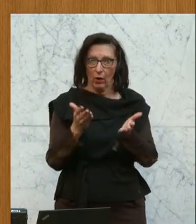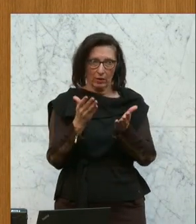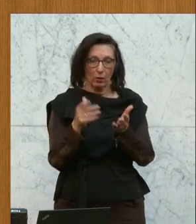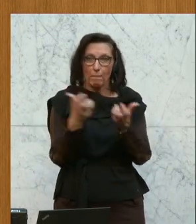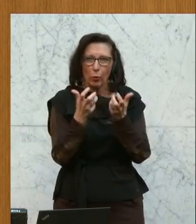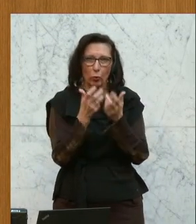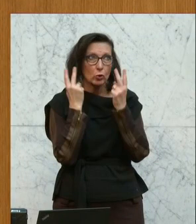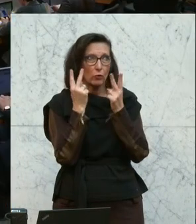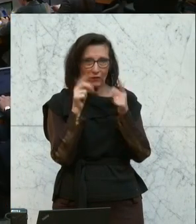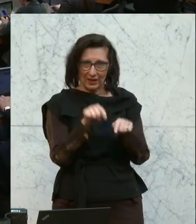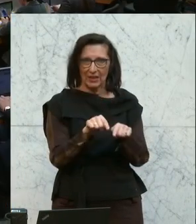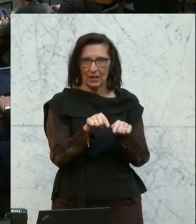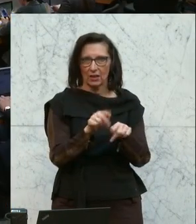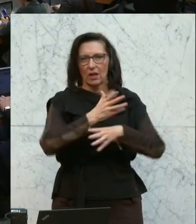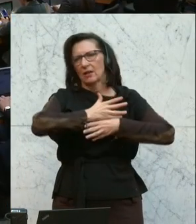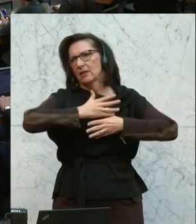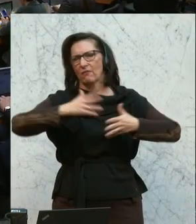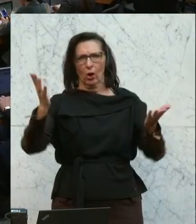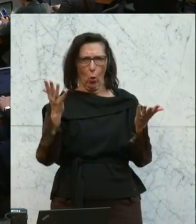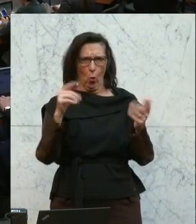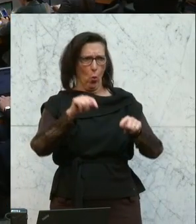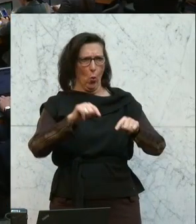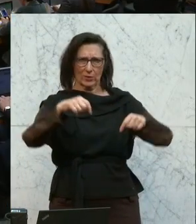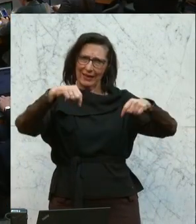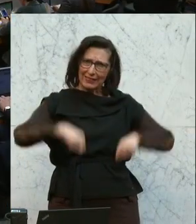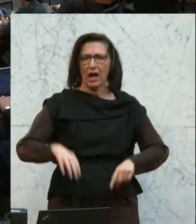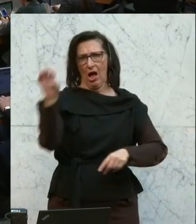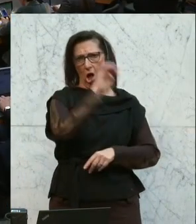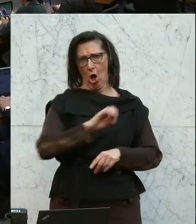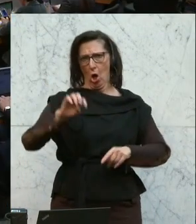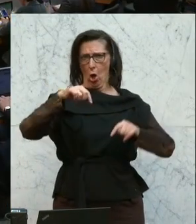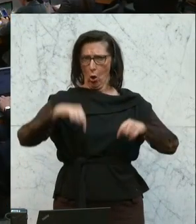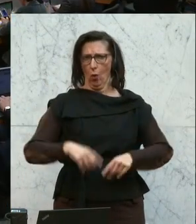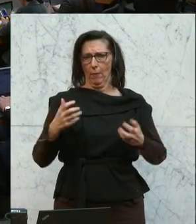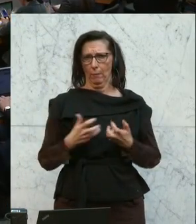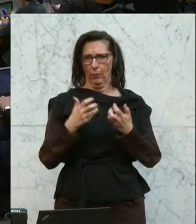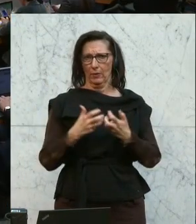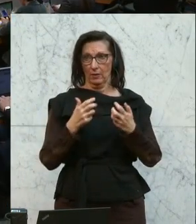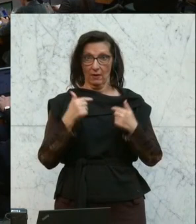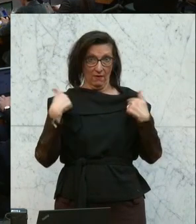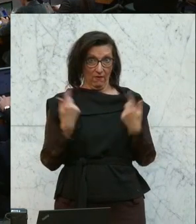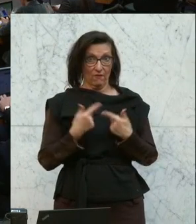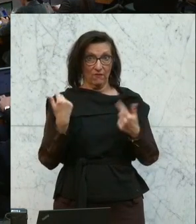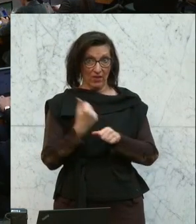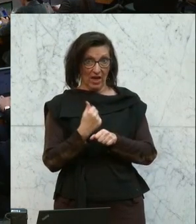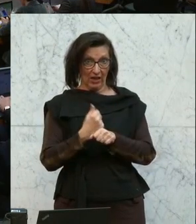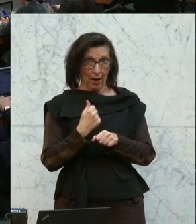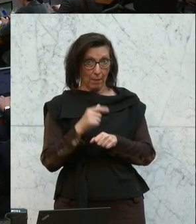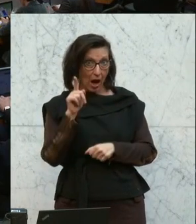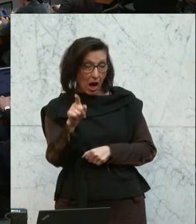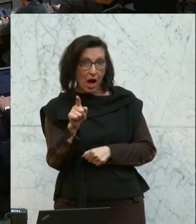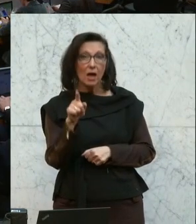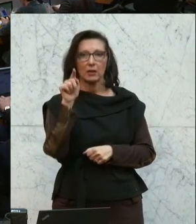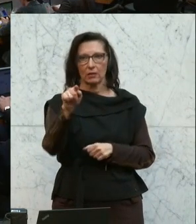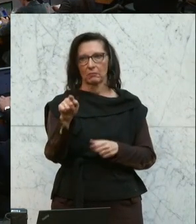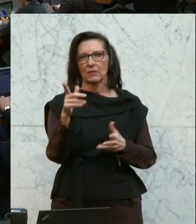Produkte wieder im großen Stil in Europa zu etablieren. Eine erste Antwort, die wir darauf gegeben haben, war die IPSE, Important Projects of Common